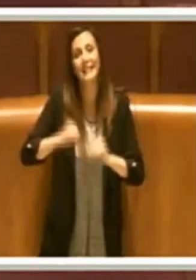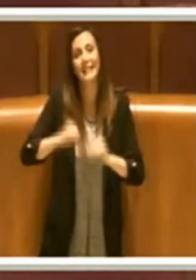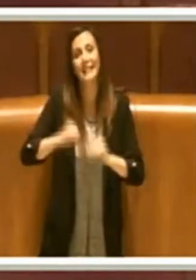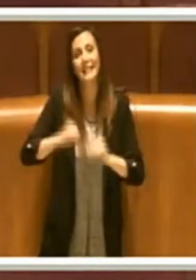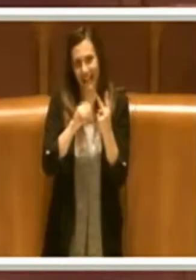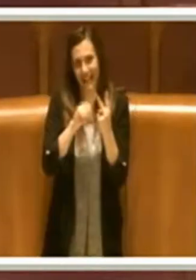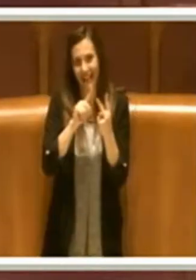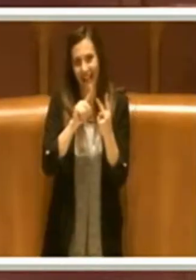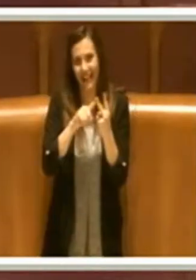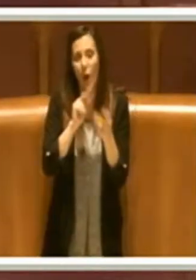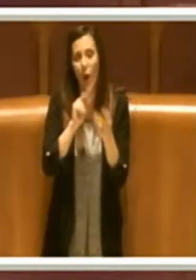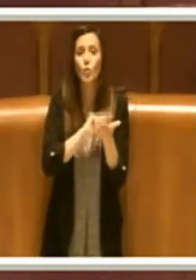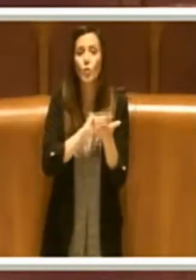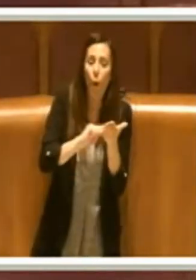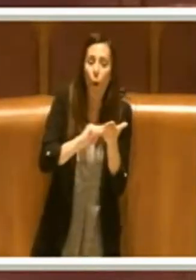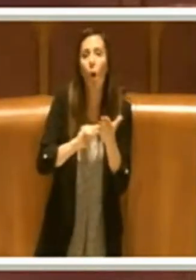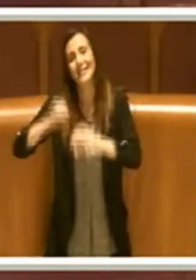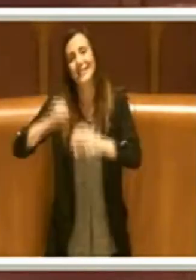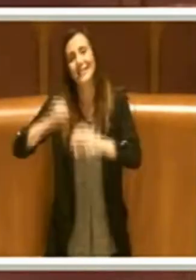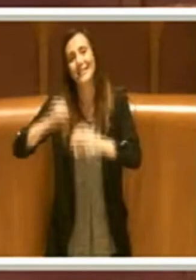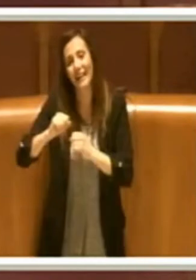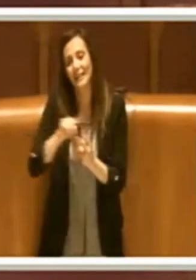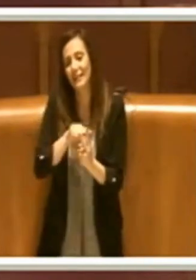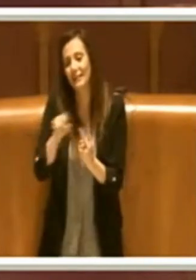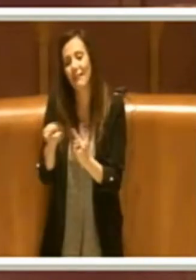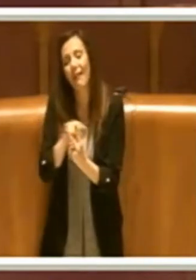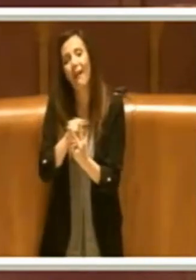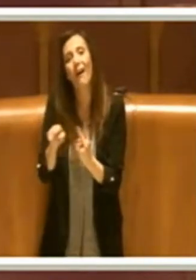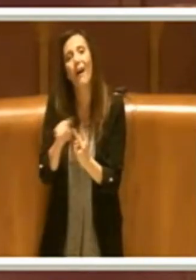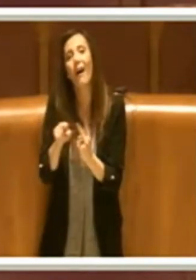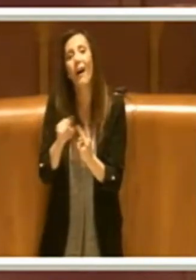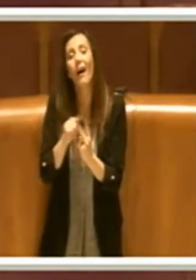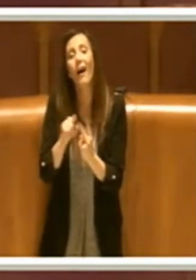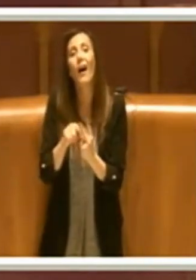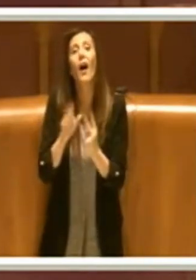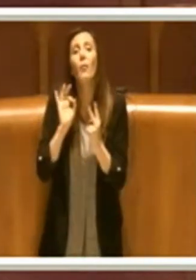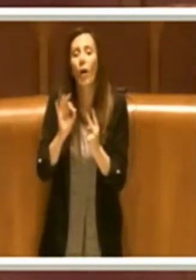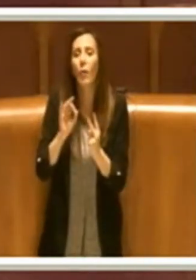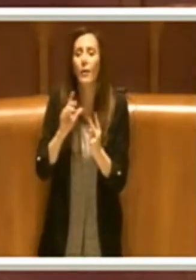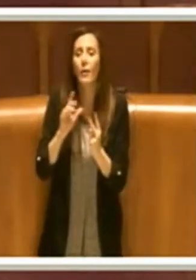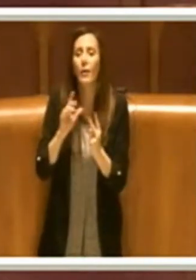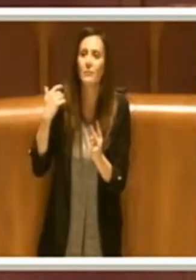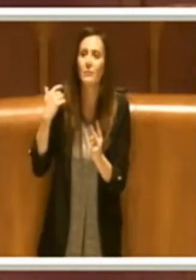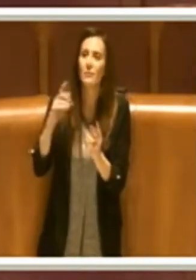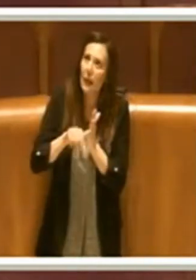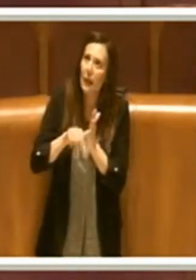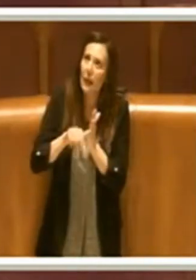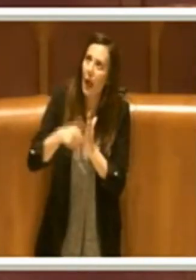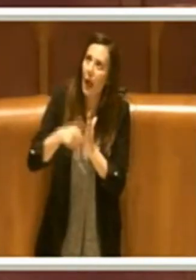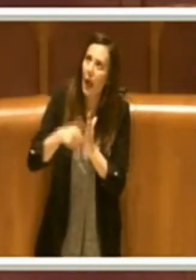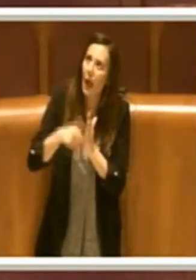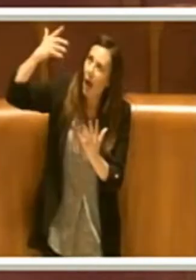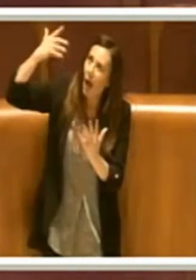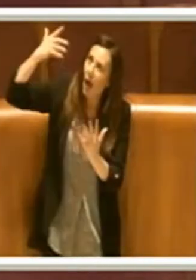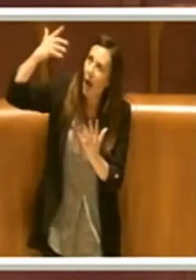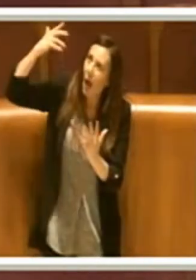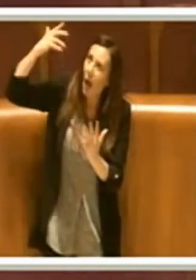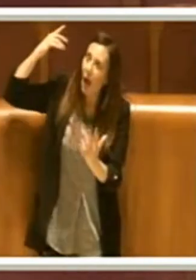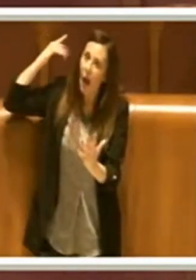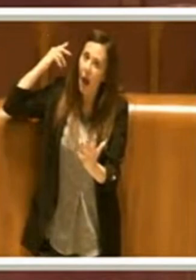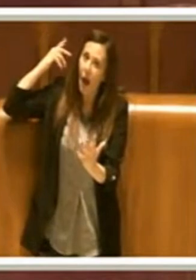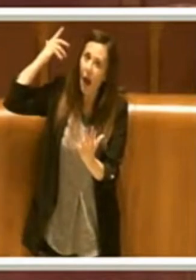perché scuola e sanità sono stati considerati da tempi immemori il